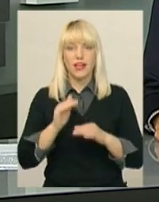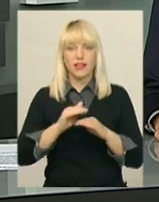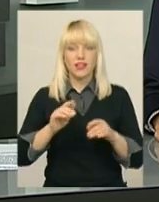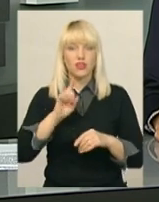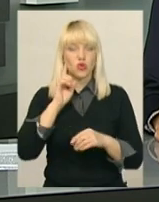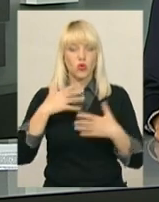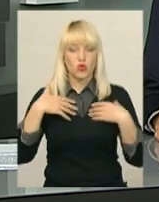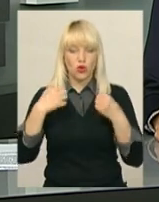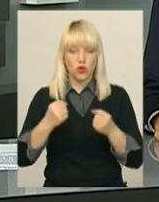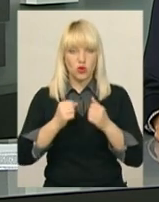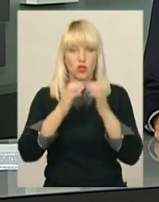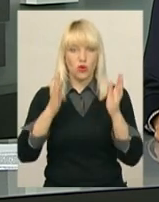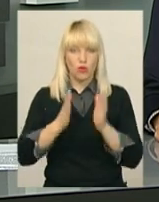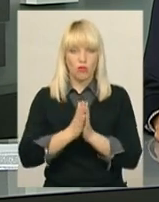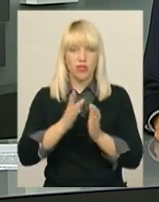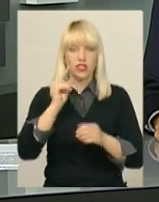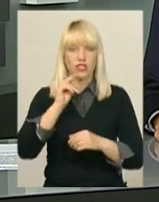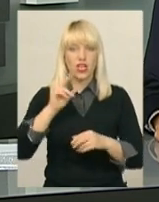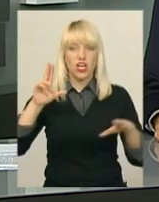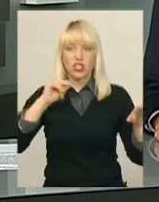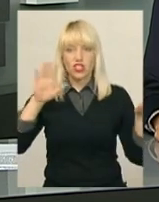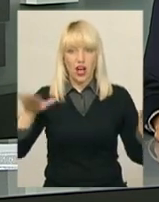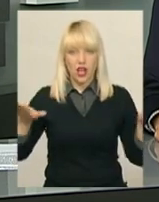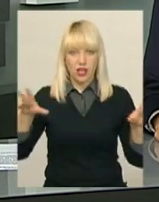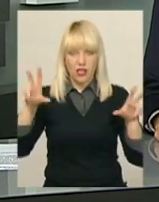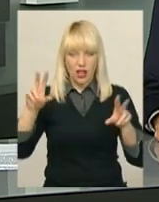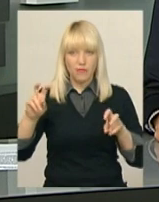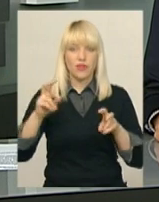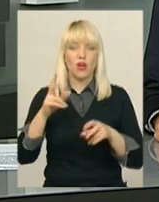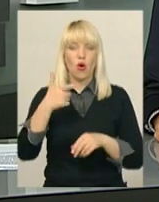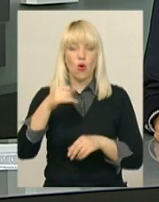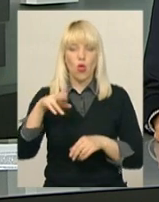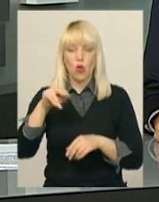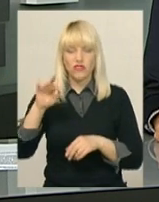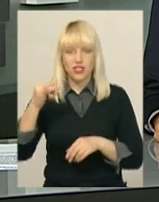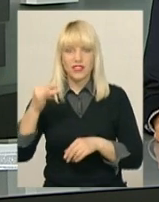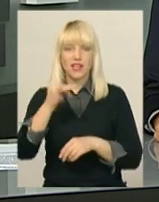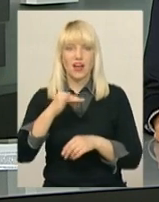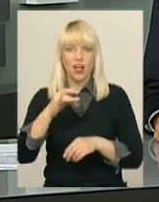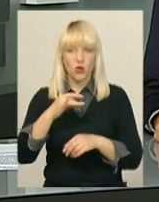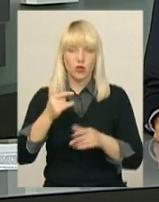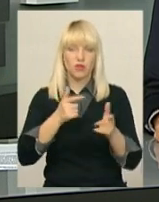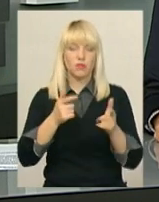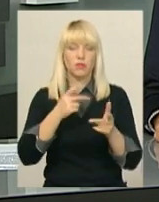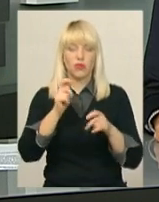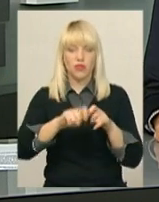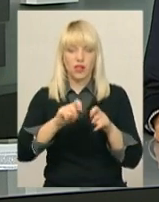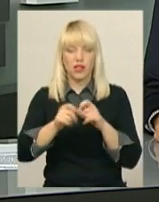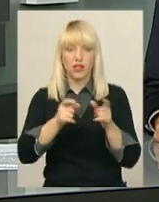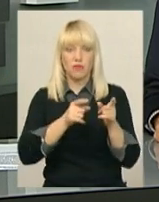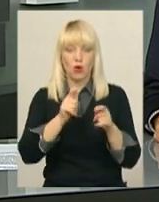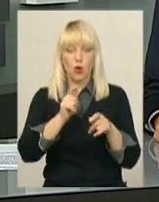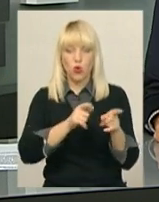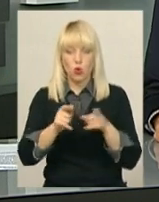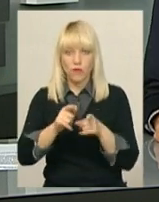юнацький оздоровчий комплекс «Чайка», що в Головчинцях Литичівського району, сьогодні перевірили на готовність до початку літнього оздоровчого сезону.